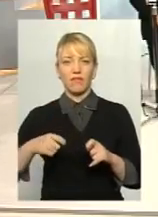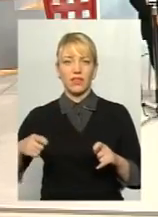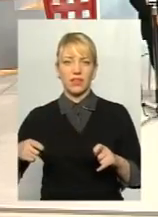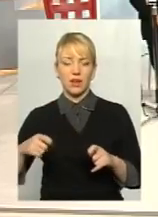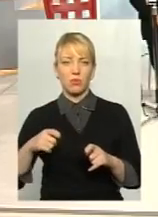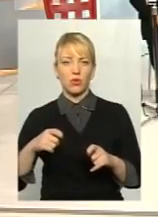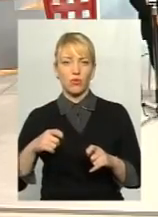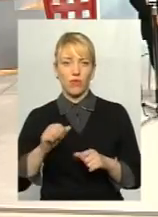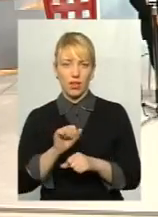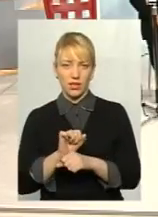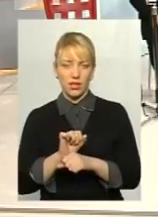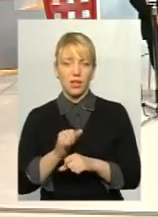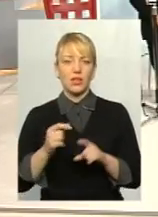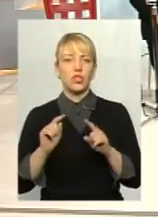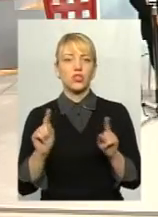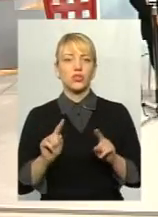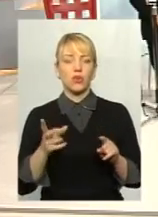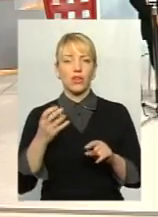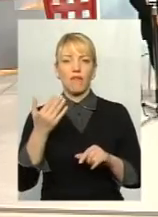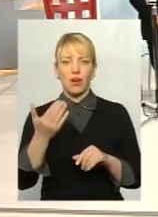Що, на вашу думку,